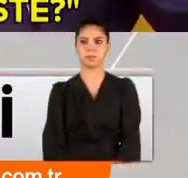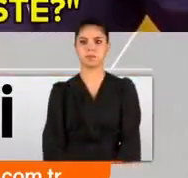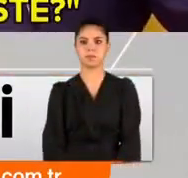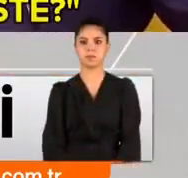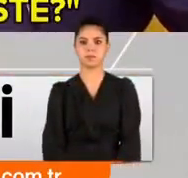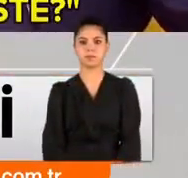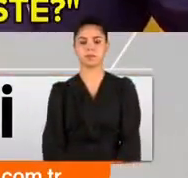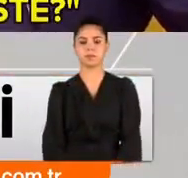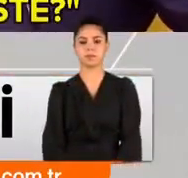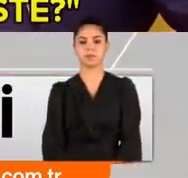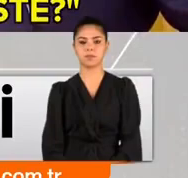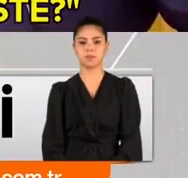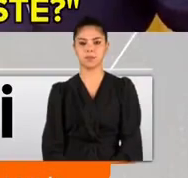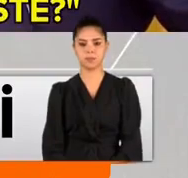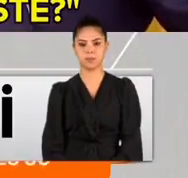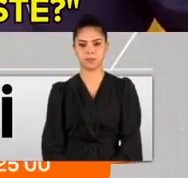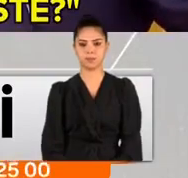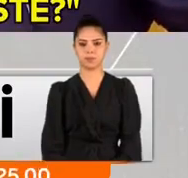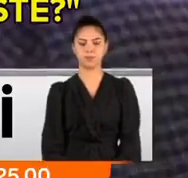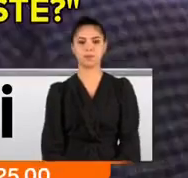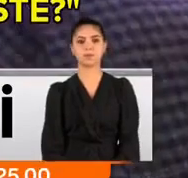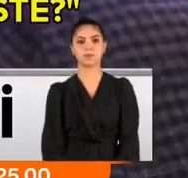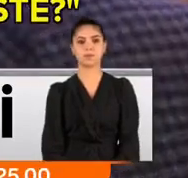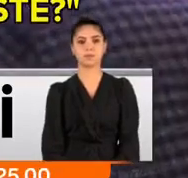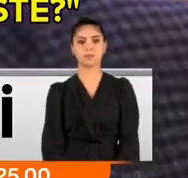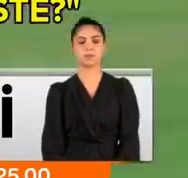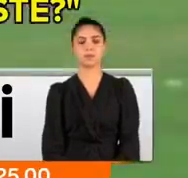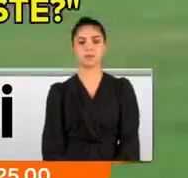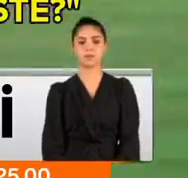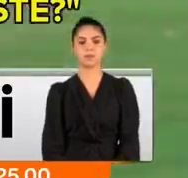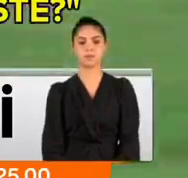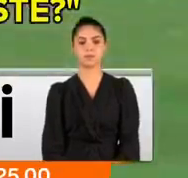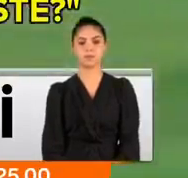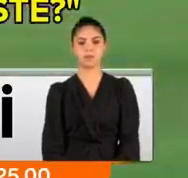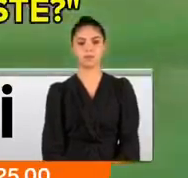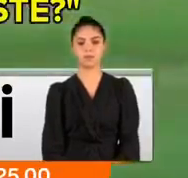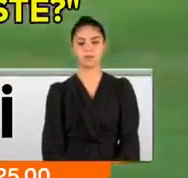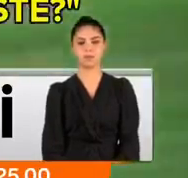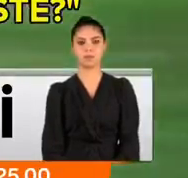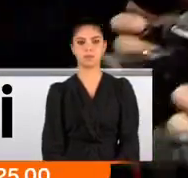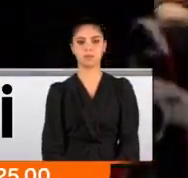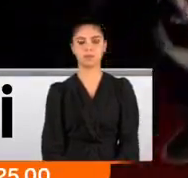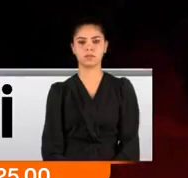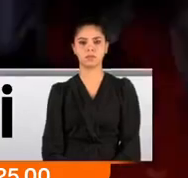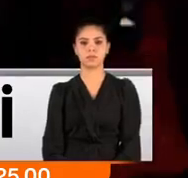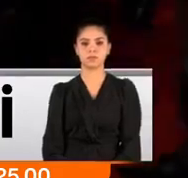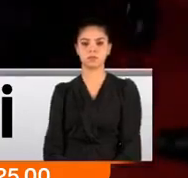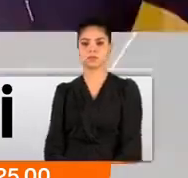Kılıçdaroğlu utanmadan, sıkılmadan sormuş. Osman Kavala, Selahattin Demirtaş neden hapiste?